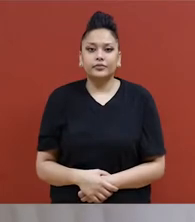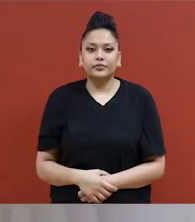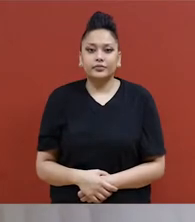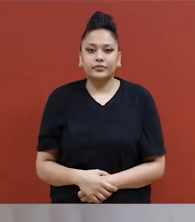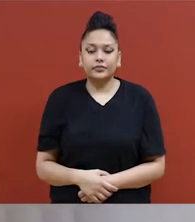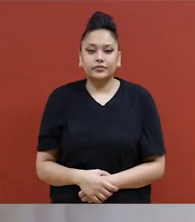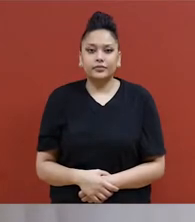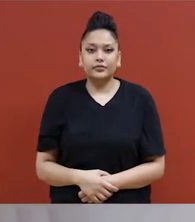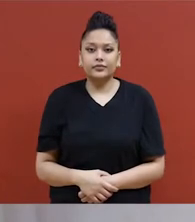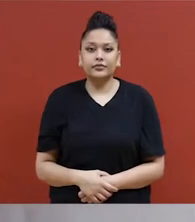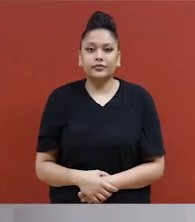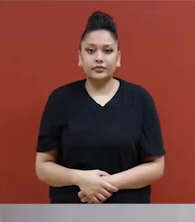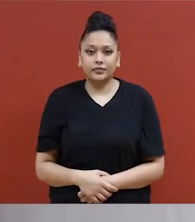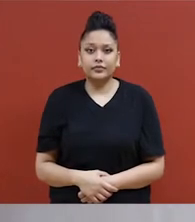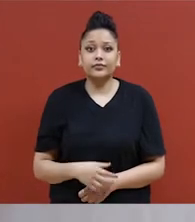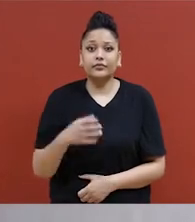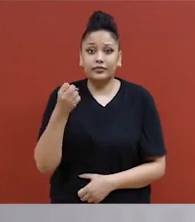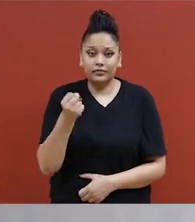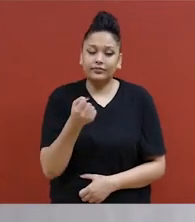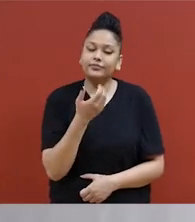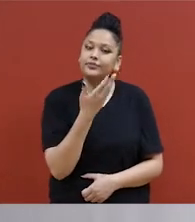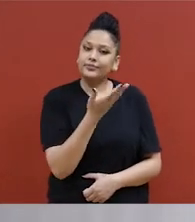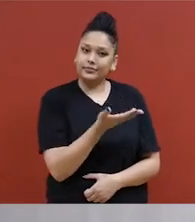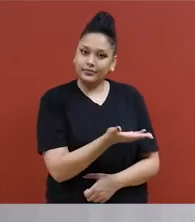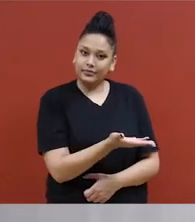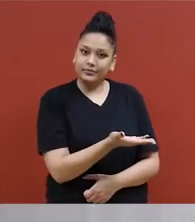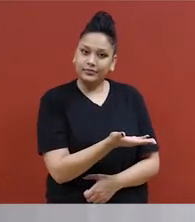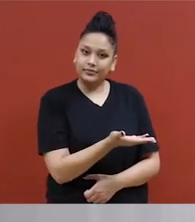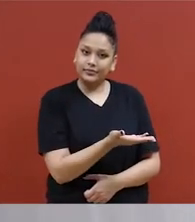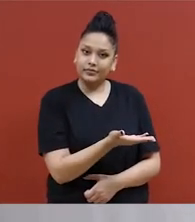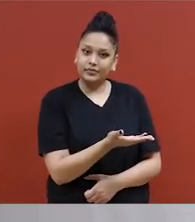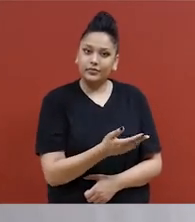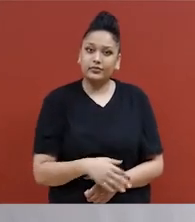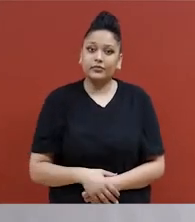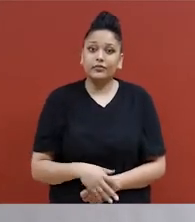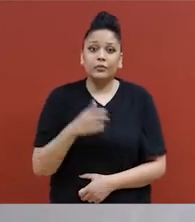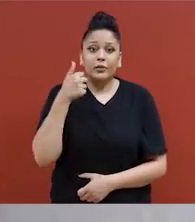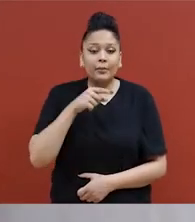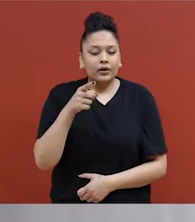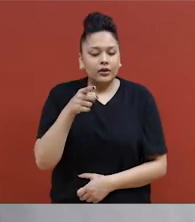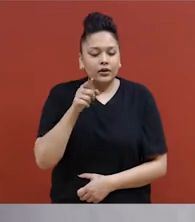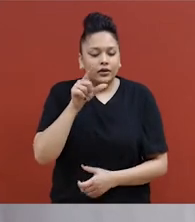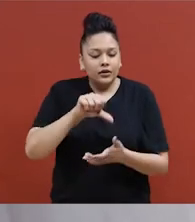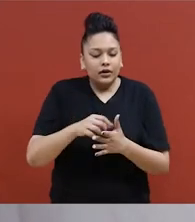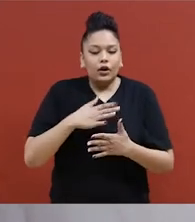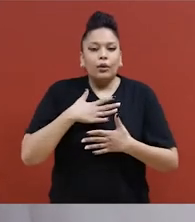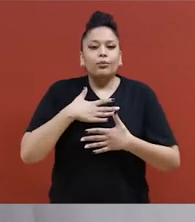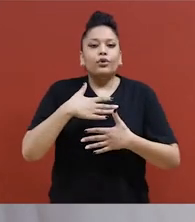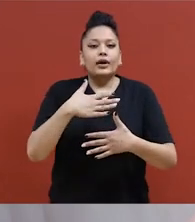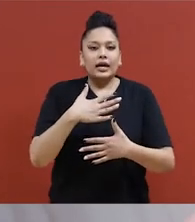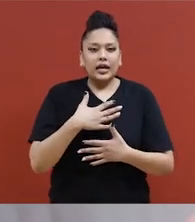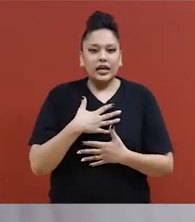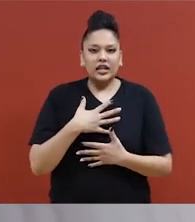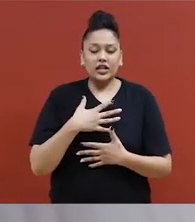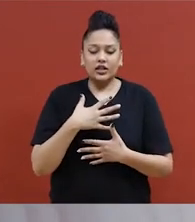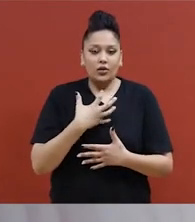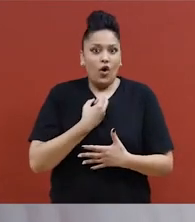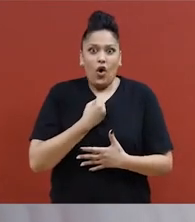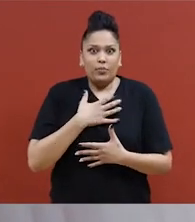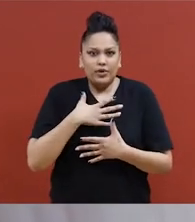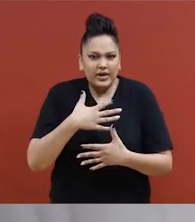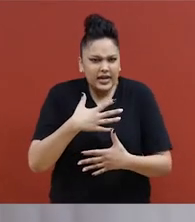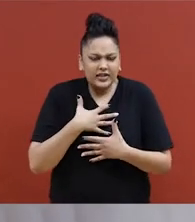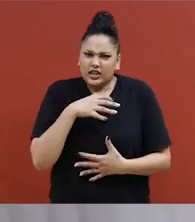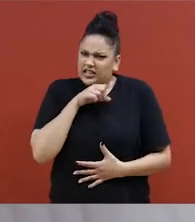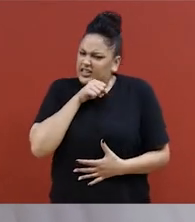et frapper en descendant le poing. On veut prendre une grande respiration. On ne veut pas retenir notre souffle. On veut